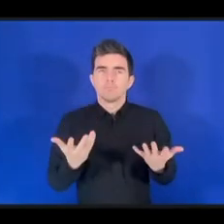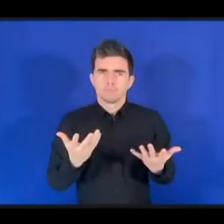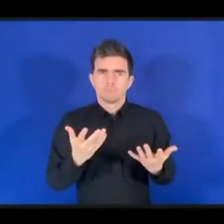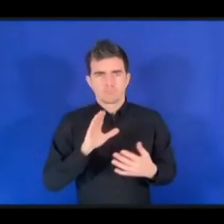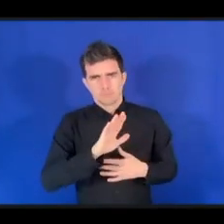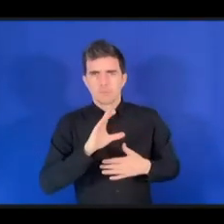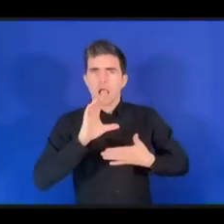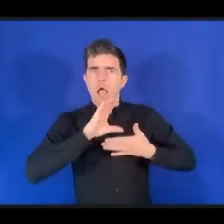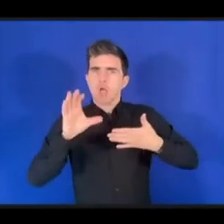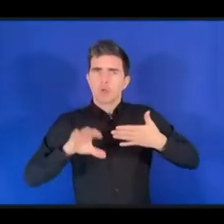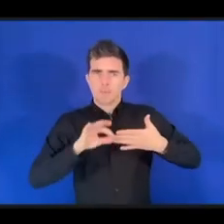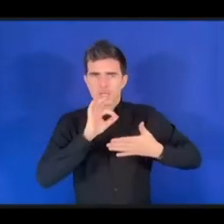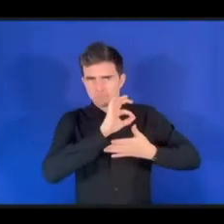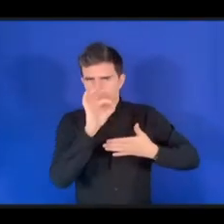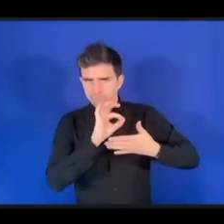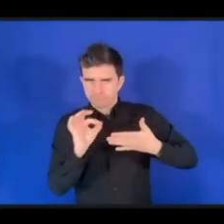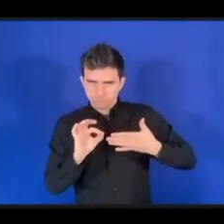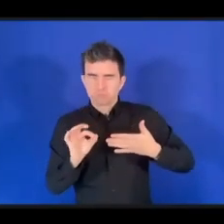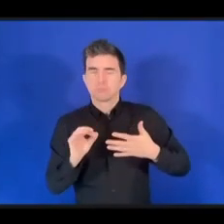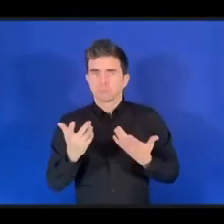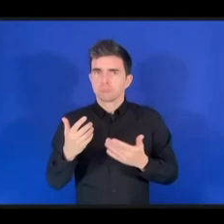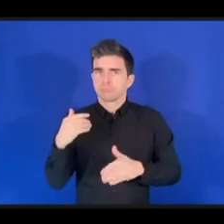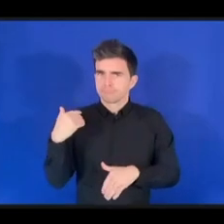20 лет в 2024 году.